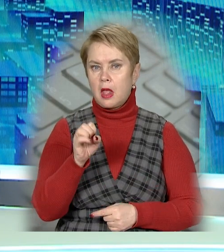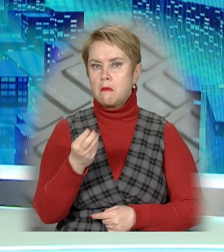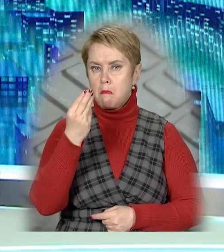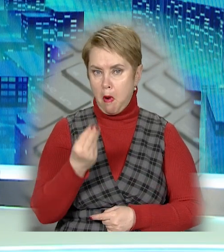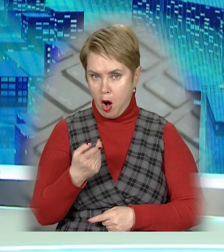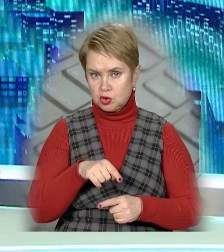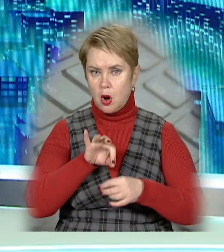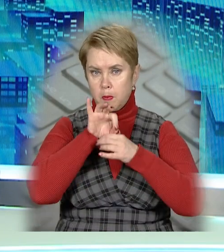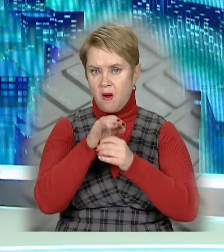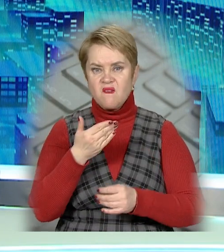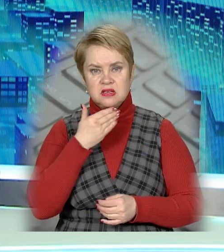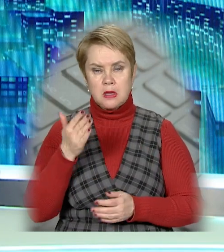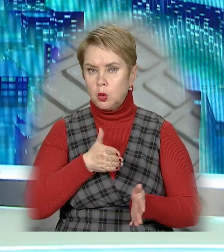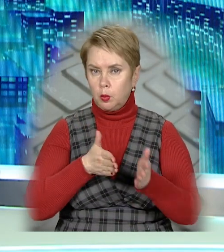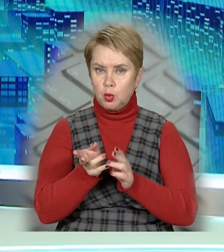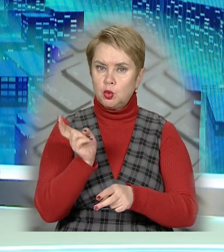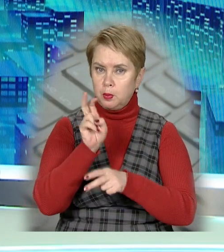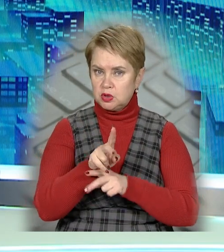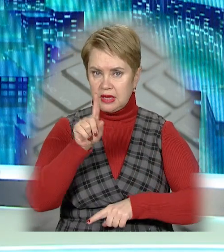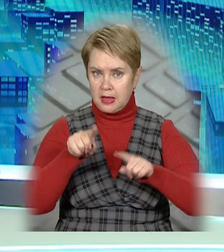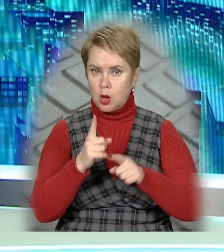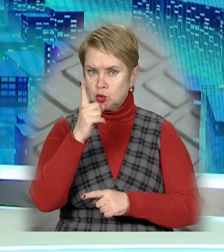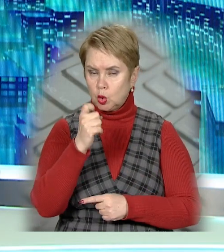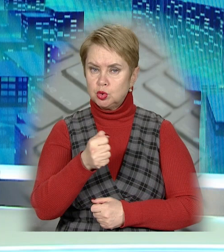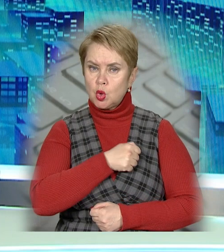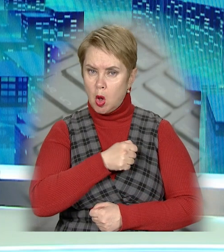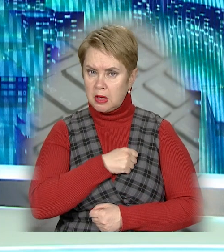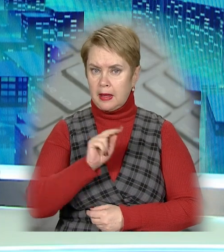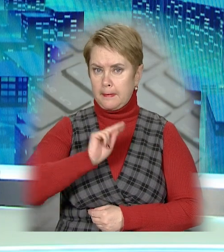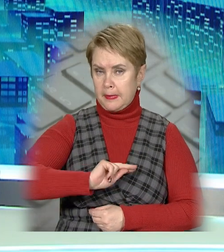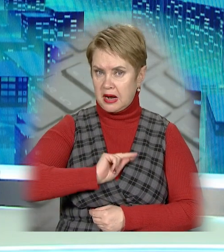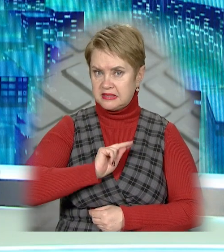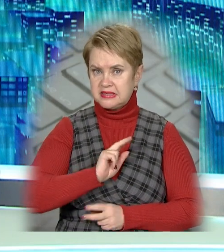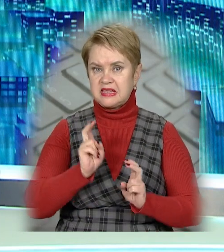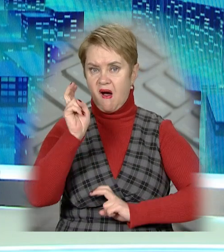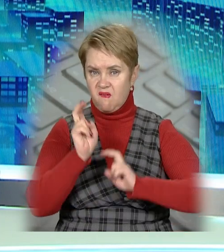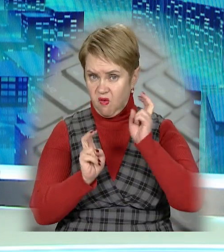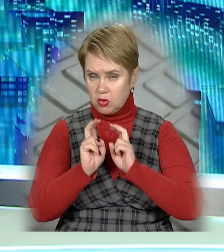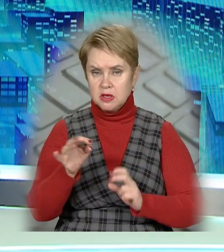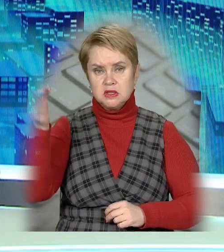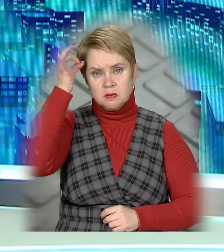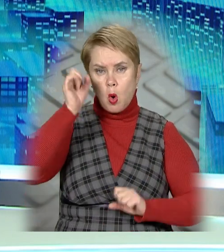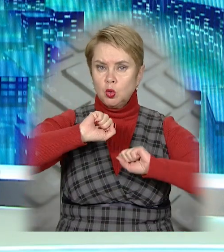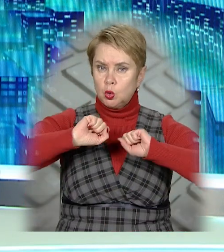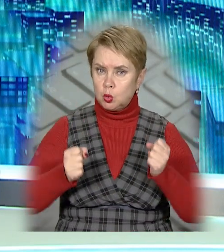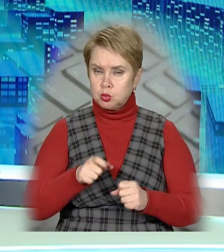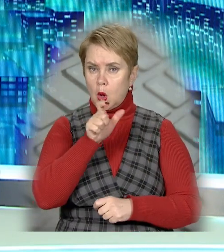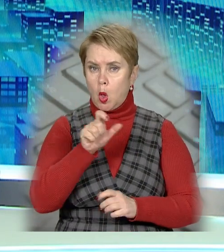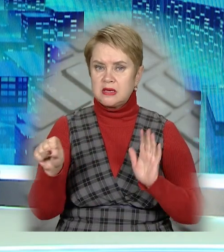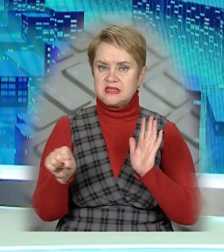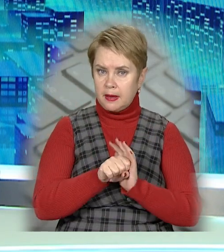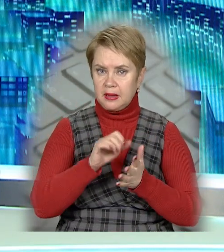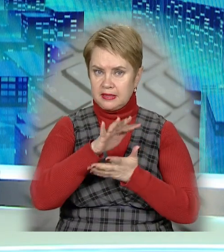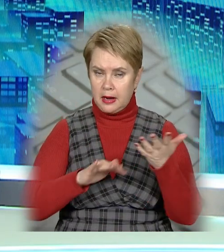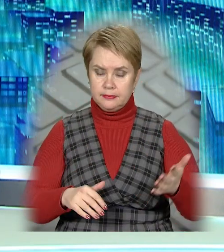Південмаші. Провести їх в останню путь прийшли декілька сотень солдатів та працівників заводу. Спогади друзів та колег